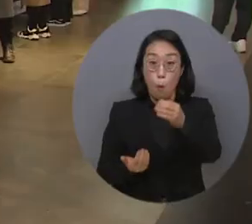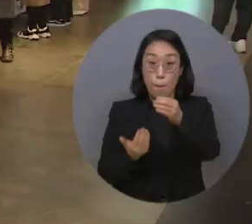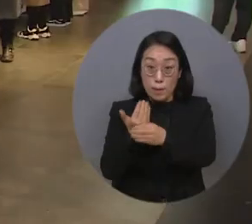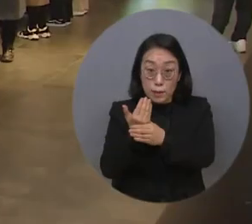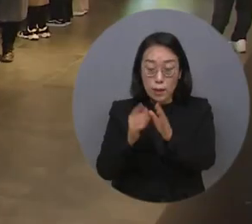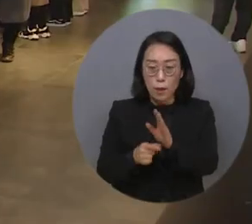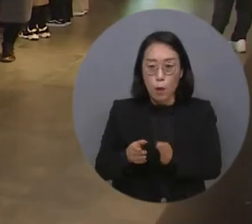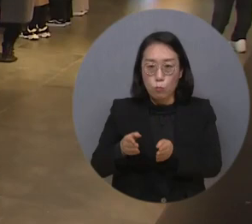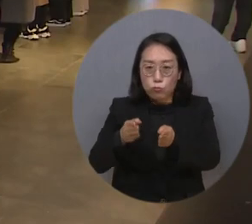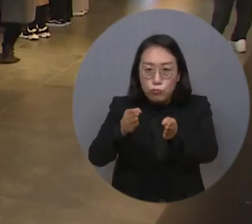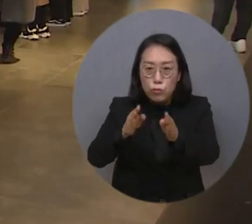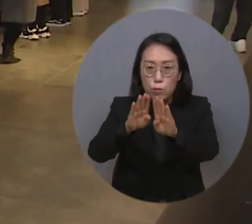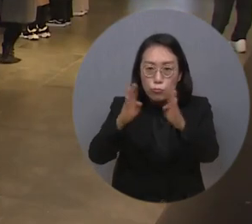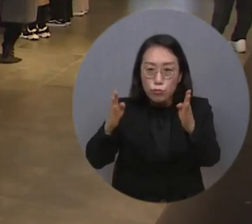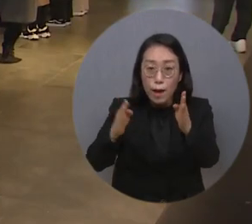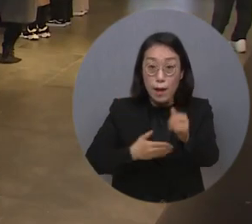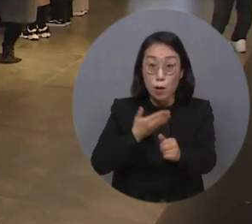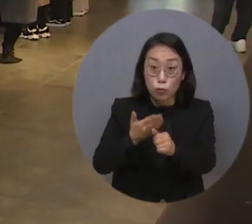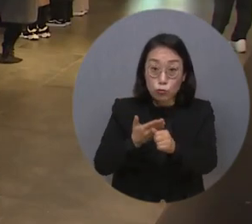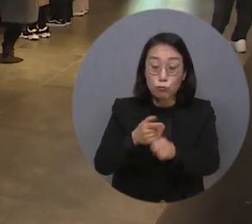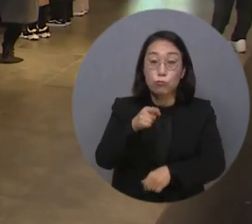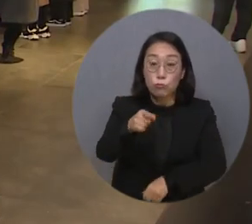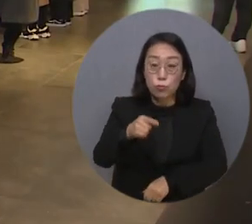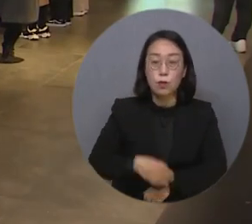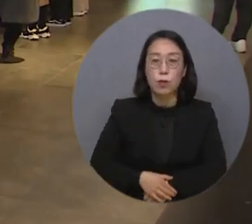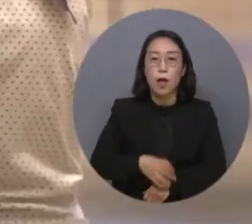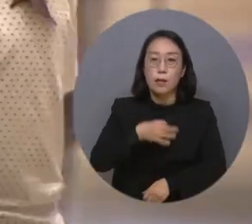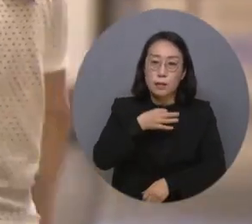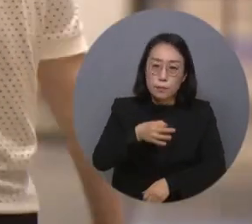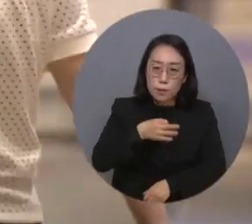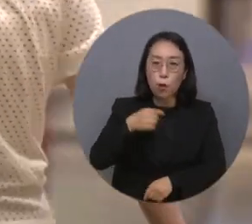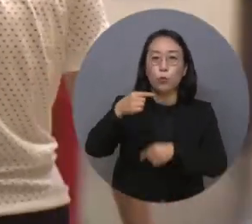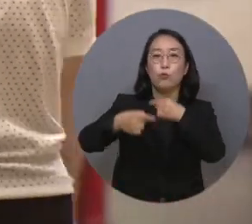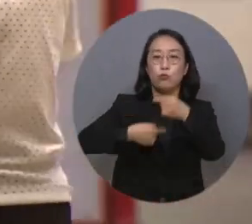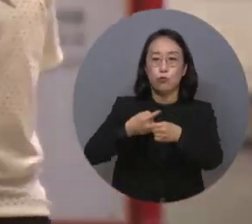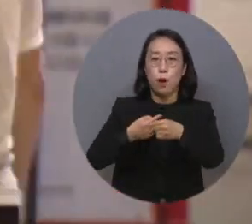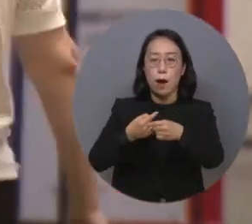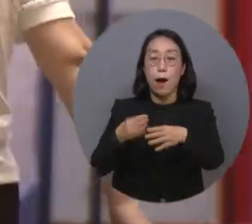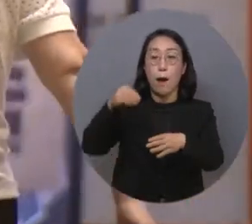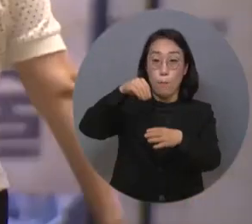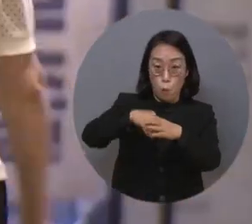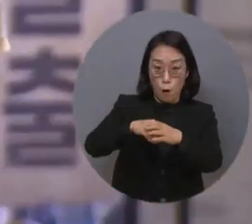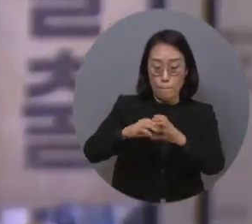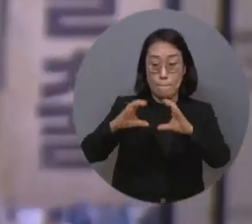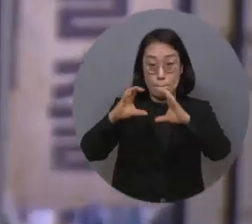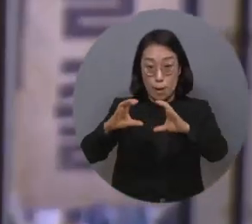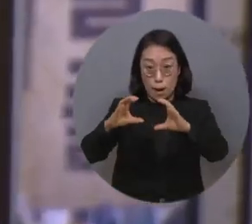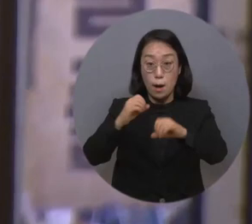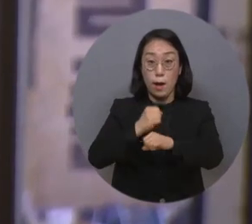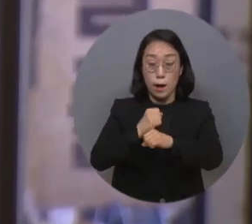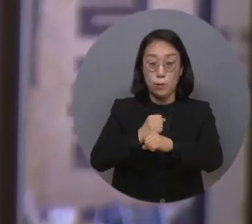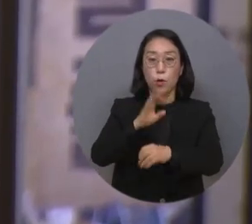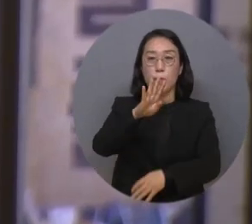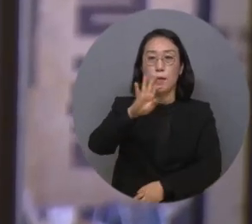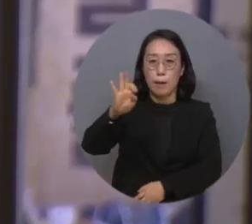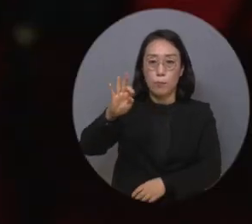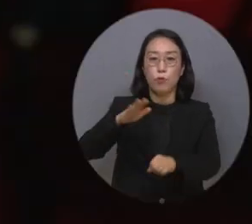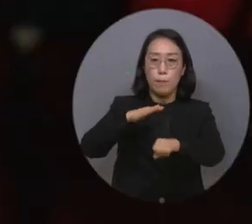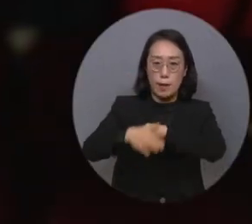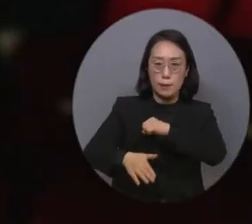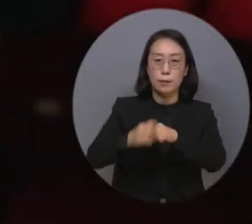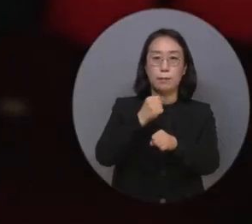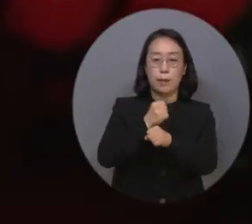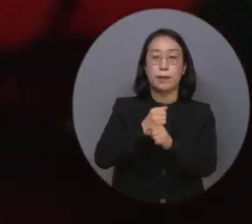시각장애인을 위한 음성 해설과 청각장애인을 위한 수어 통역을 삽입해 베리어프리 버전으로 제작 지원하는